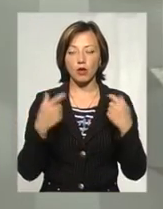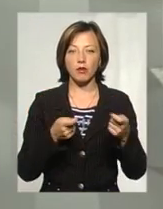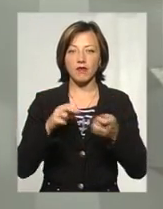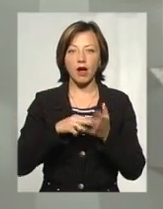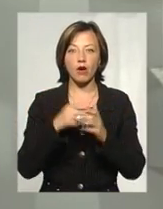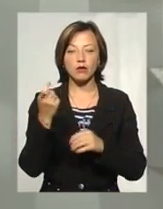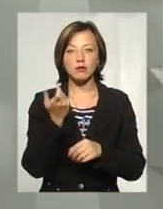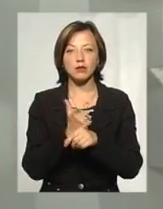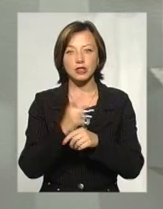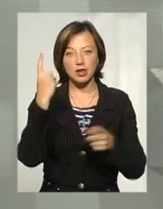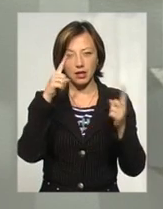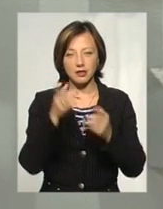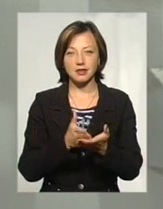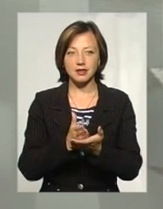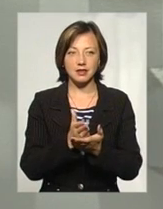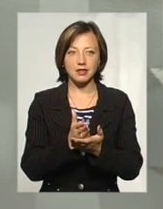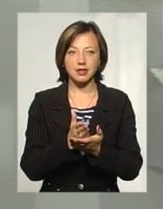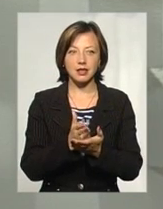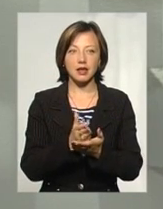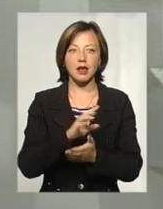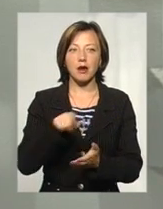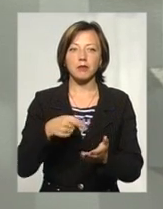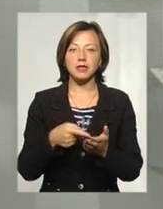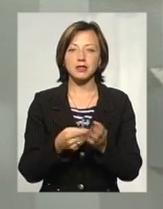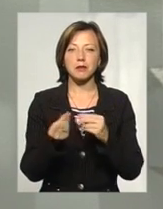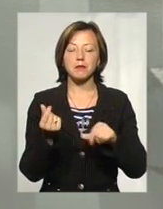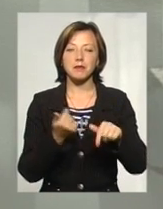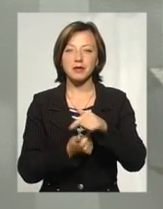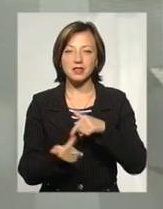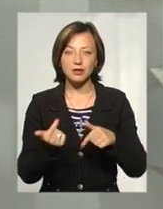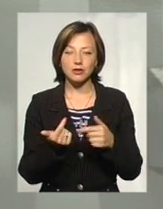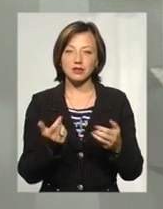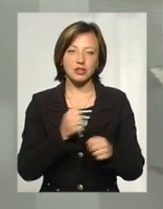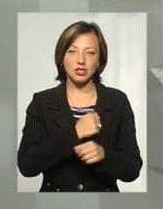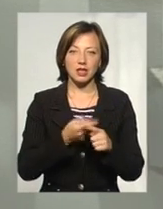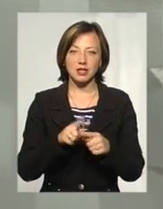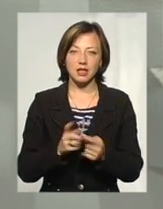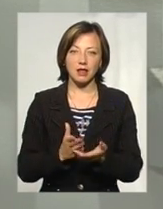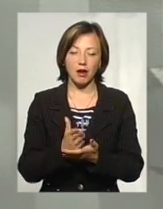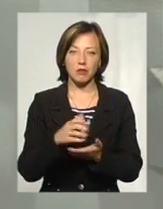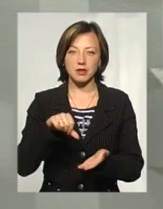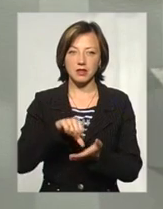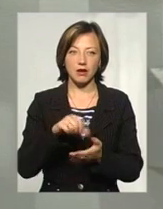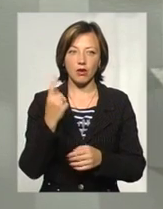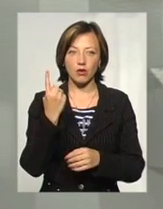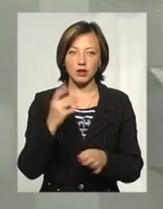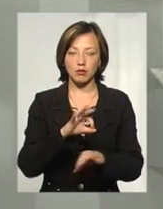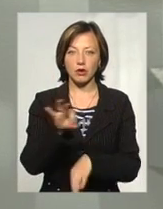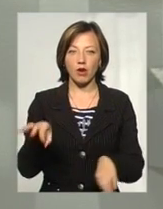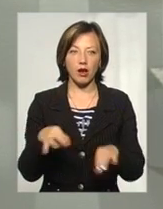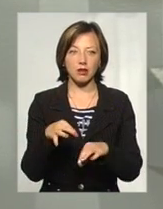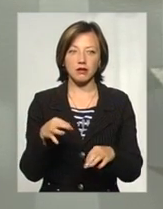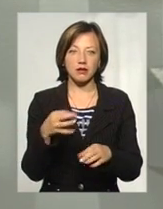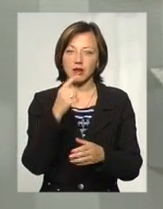більше ідеї за напрямком Хмельницьке місто-підприємець. На жаль, цей напрям представила один проєкт, який не